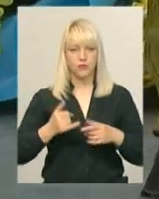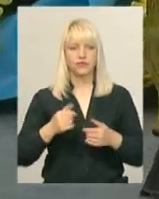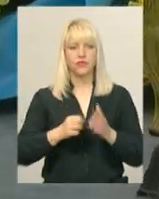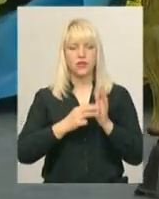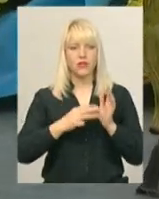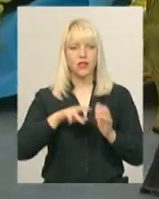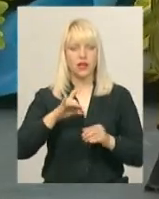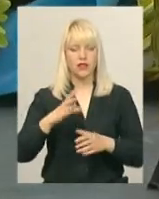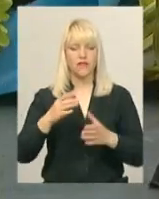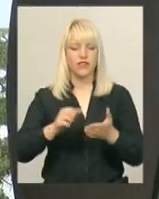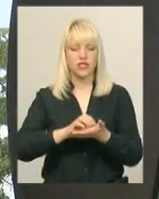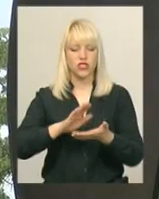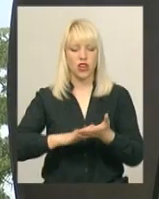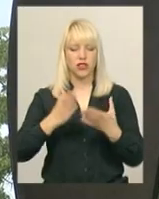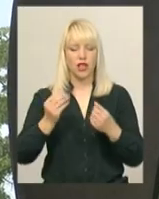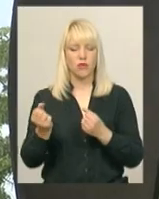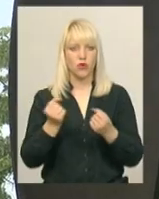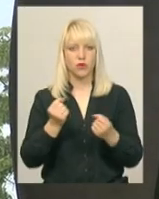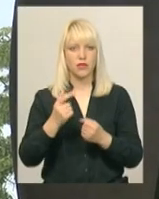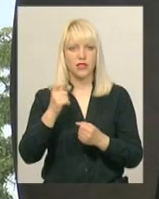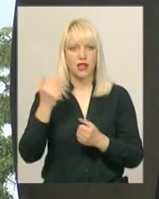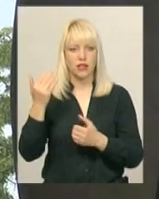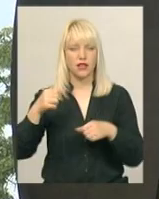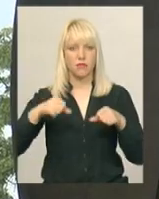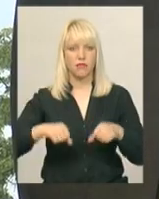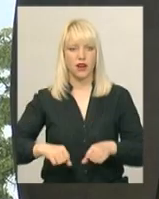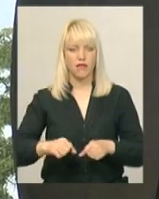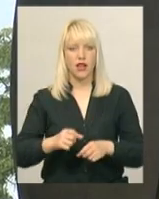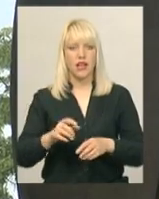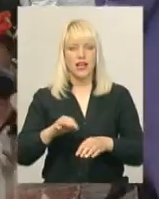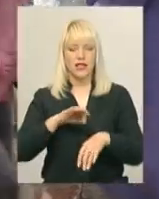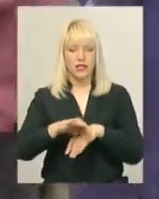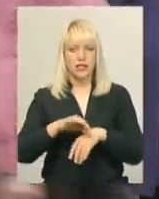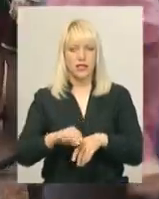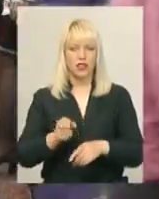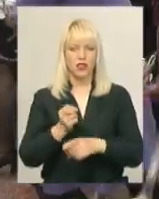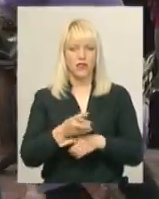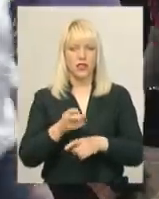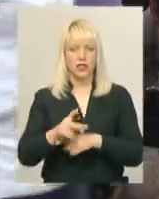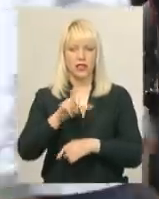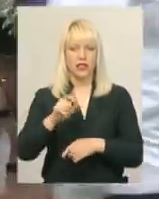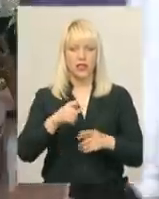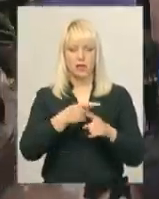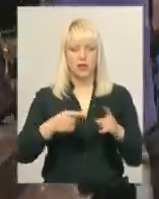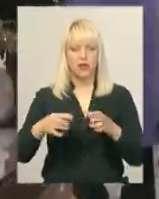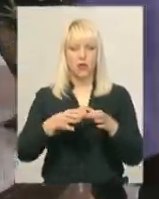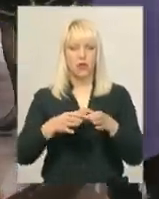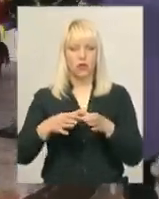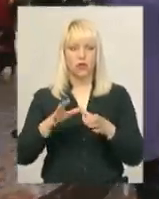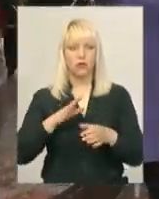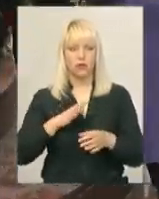боротьби за їхні права. Насільницьке виселення народу з півострова відбулося впродовж 18-го, 21 травня 1944